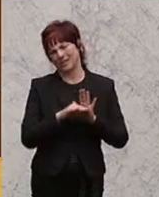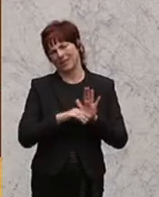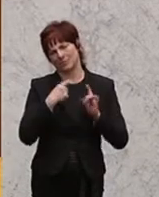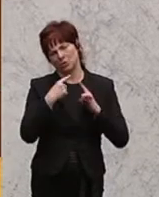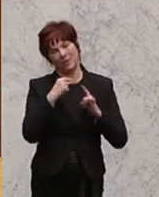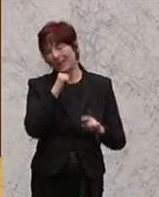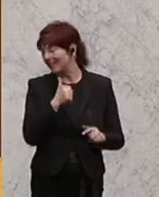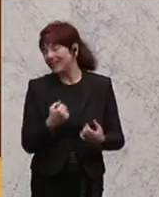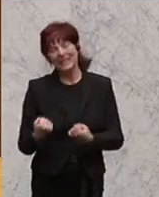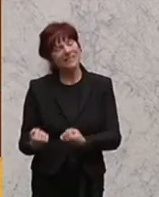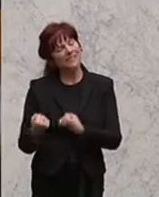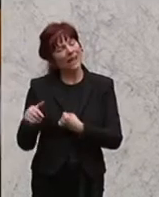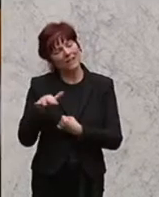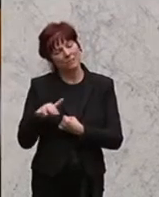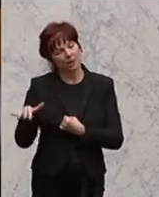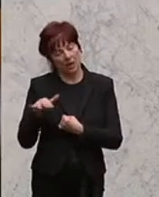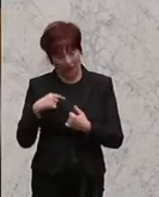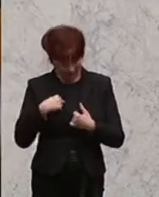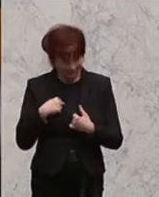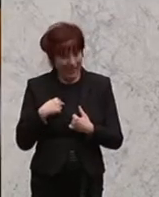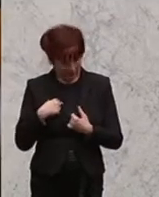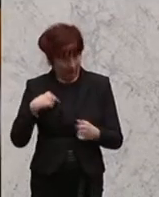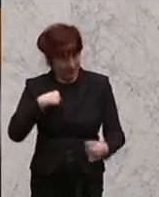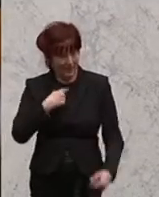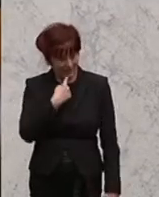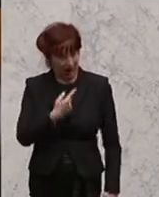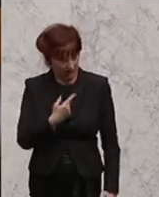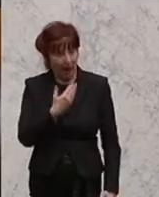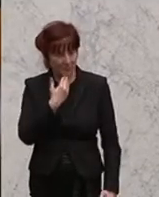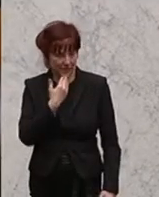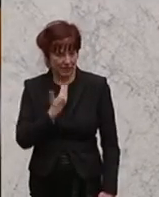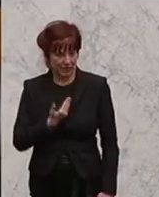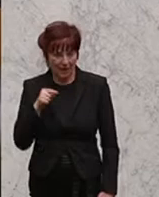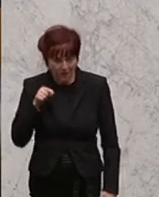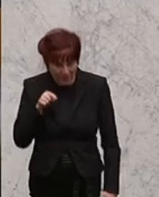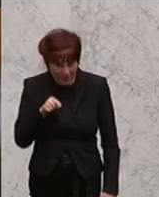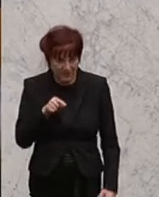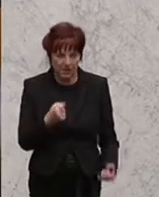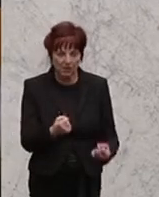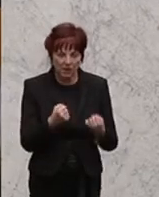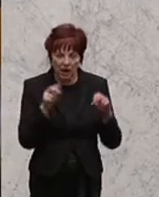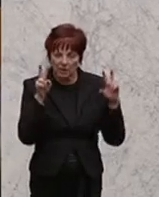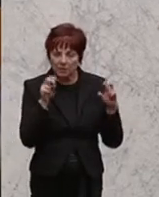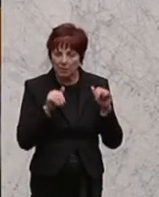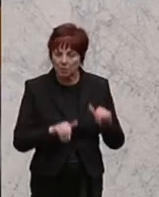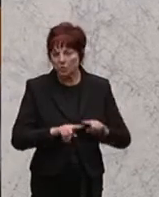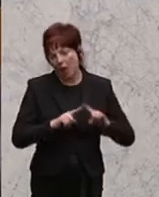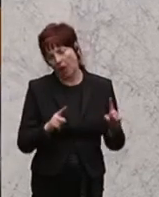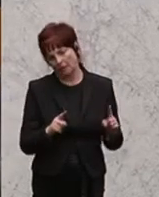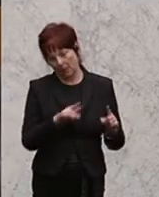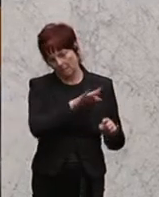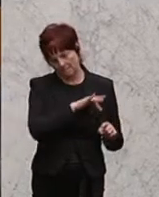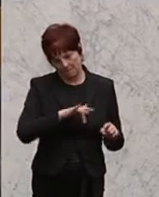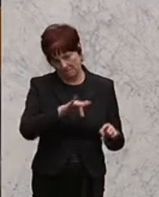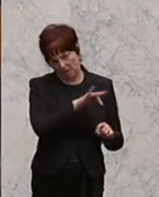nicht im Sicherheitsbereich. Und ich sage, gerade ich sage das ganz bewusst, weil diese Fragen müssen wir woanders regeln. Haben wir schon geregelt, wie wir das im letzten